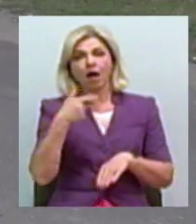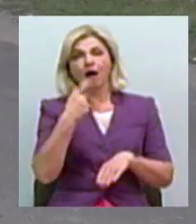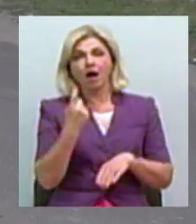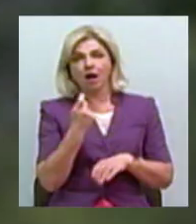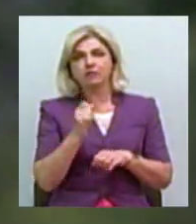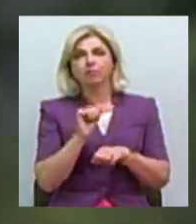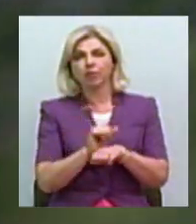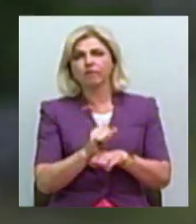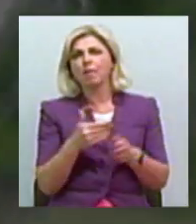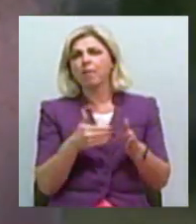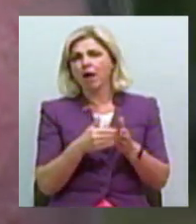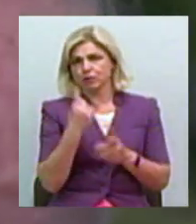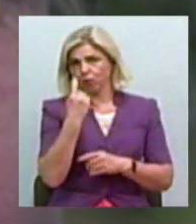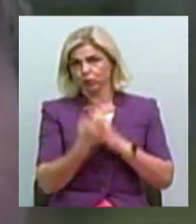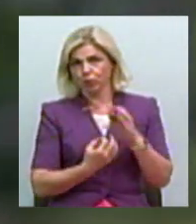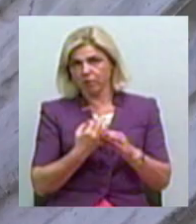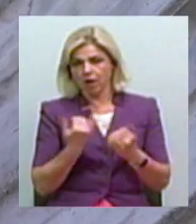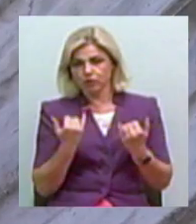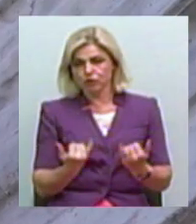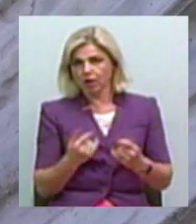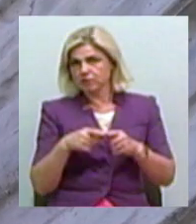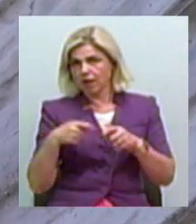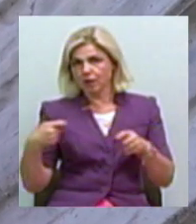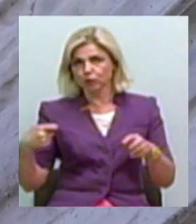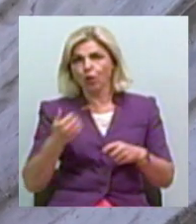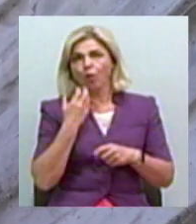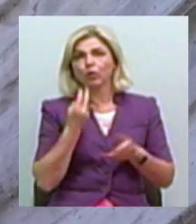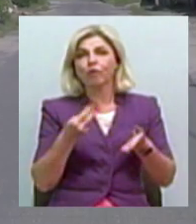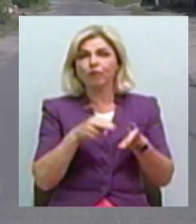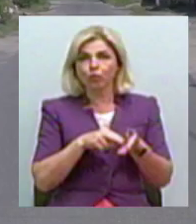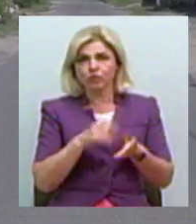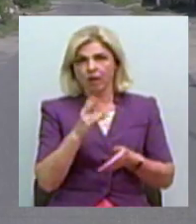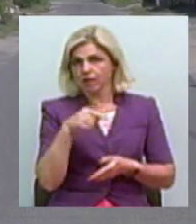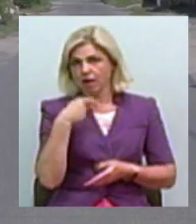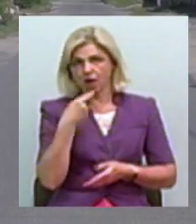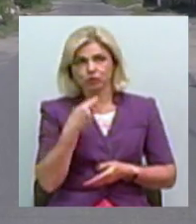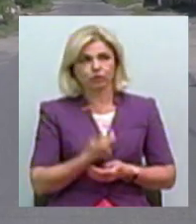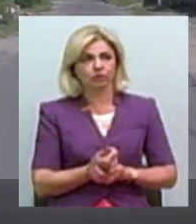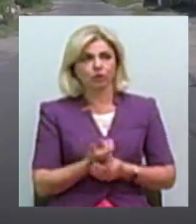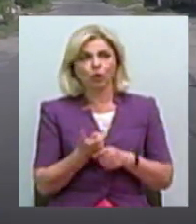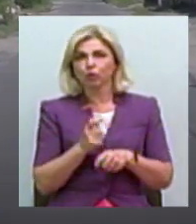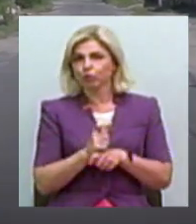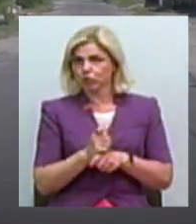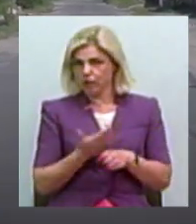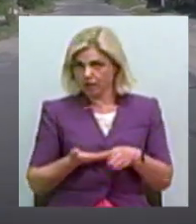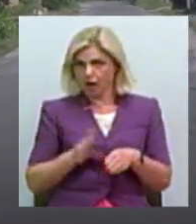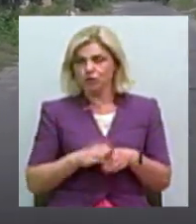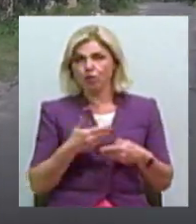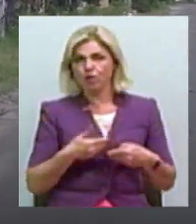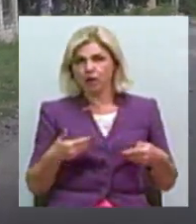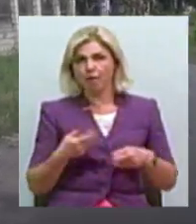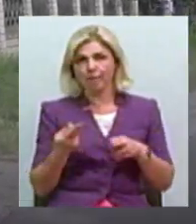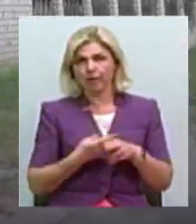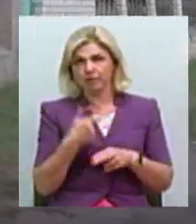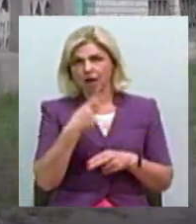припиняли максимум на добу. Цього разу затягнулося. Коли підключать, не кажуть. Дуже тяжко нам без газу,